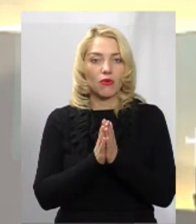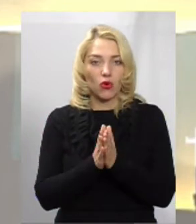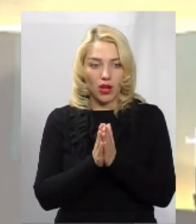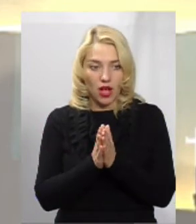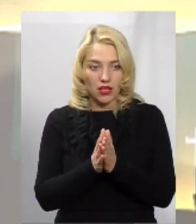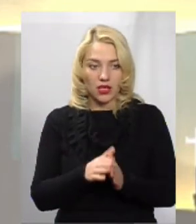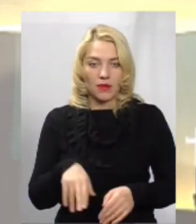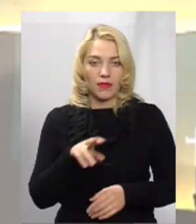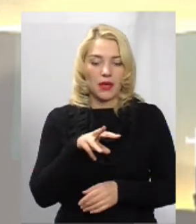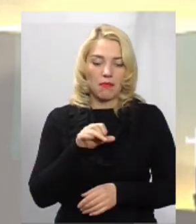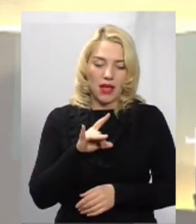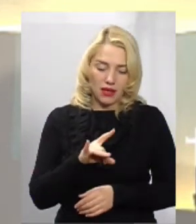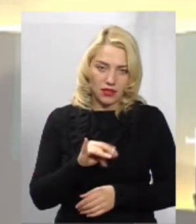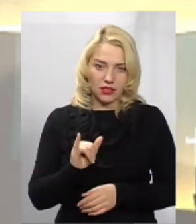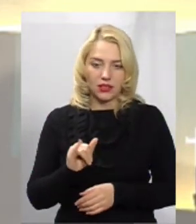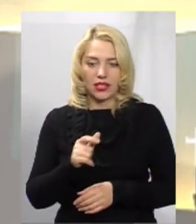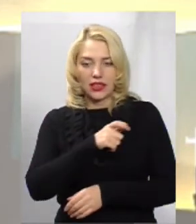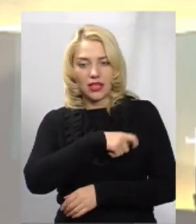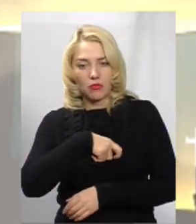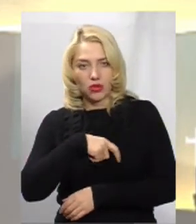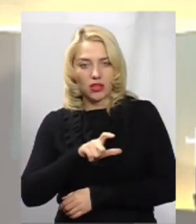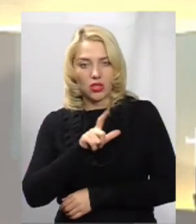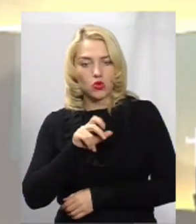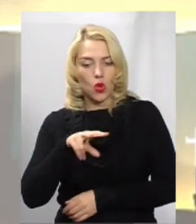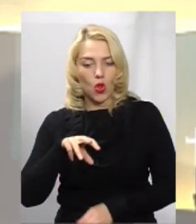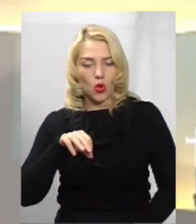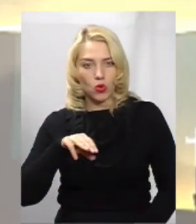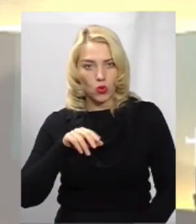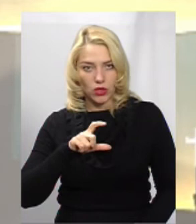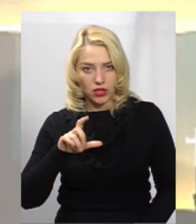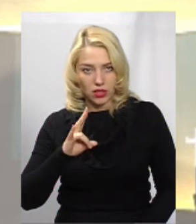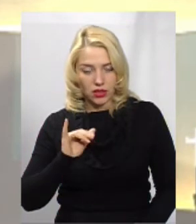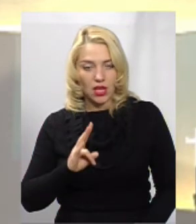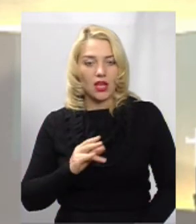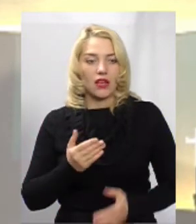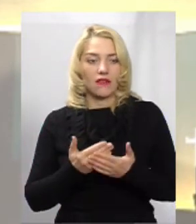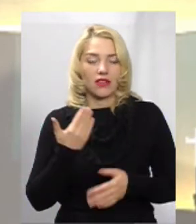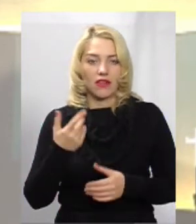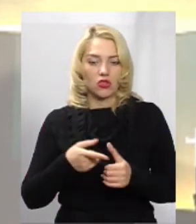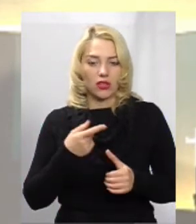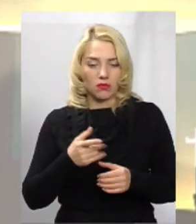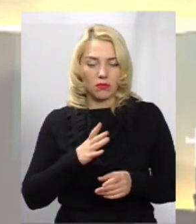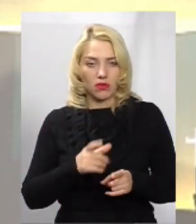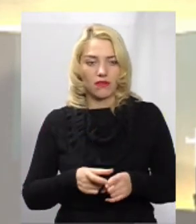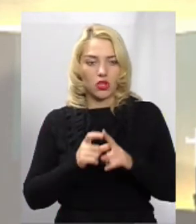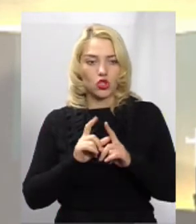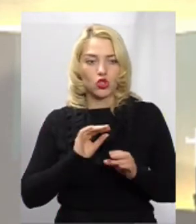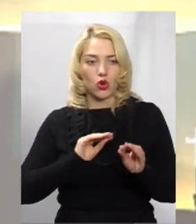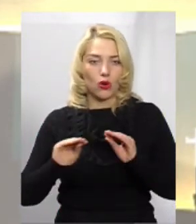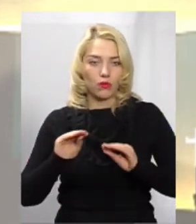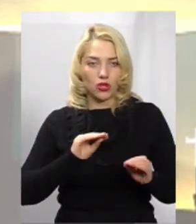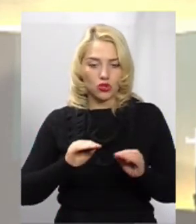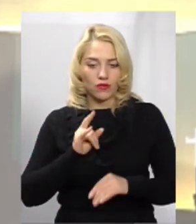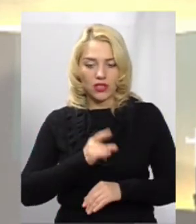і до мера міста, і до депутата Золотухіна. І от ми щодавно спрошуємо від вашого імені відповідь, що облаштування